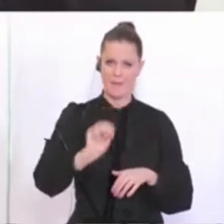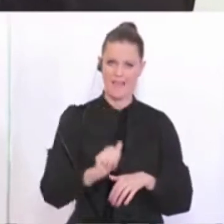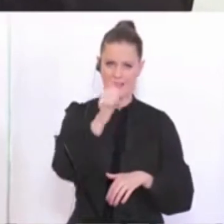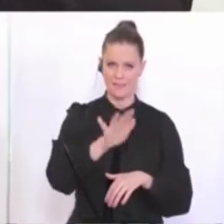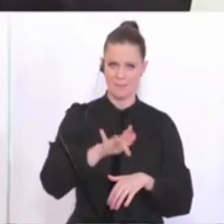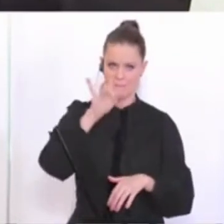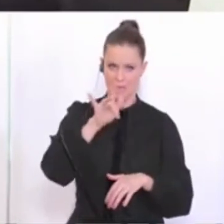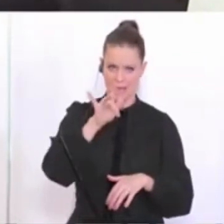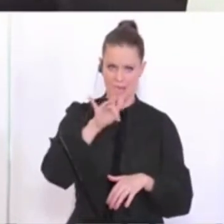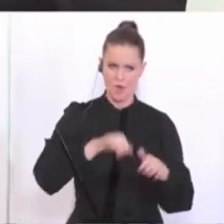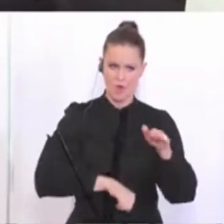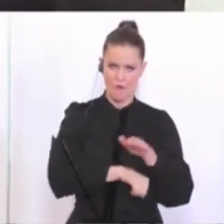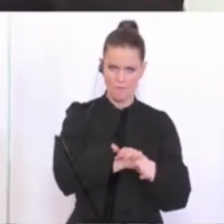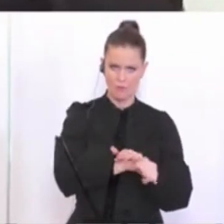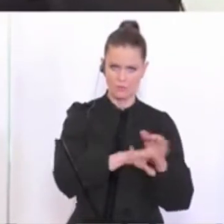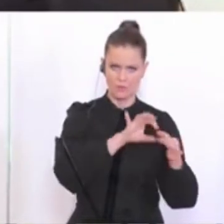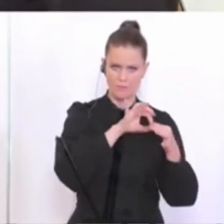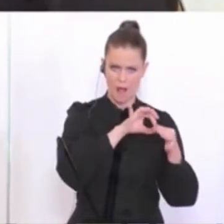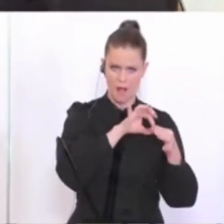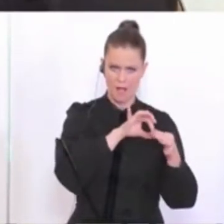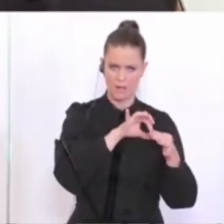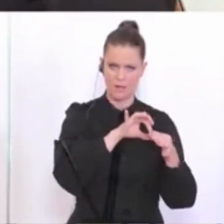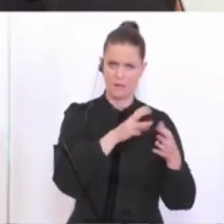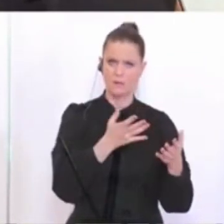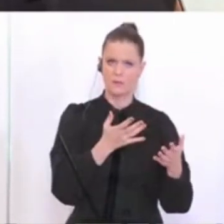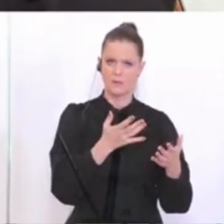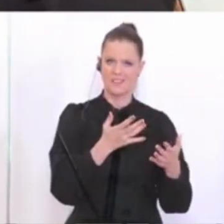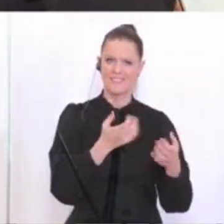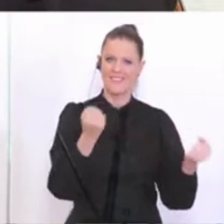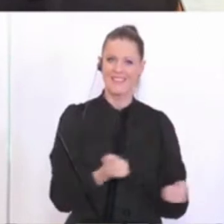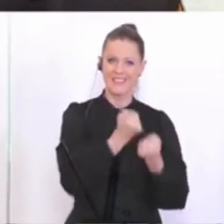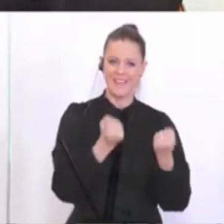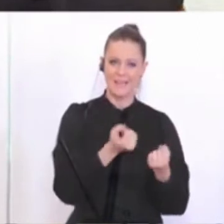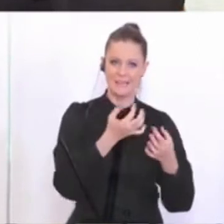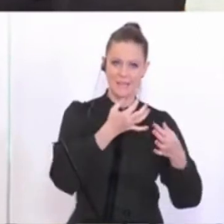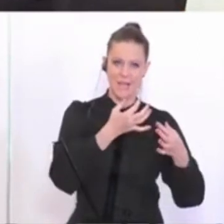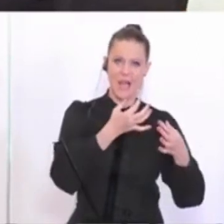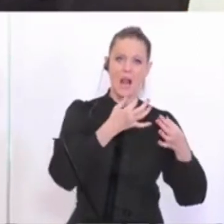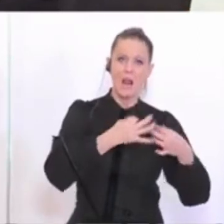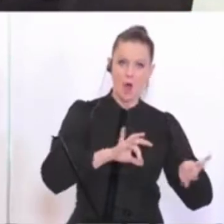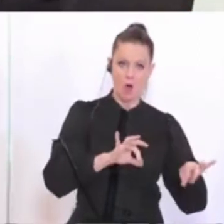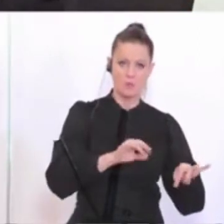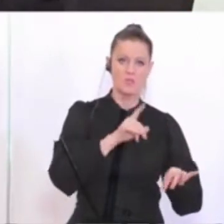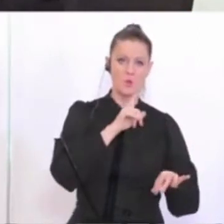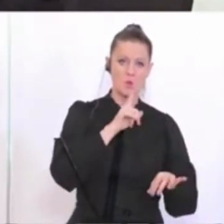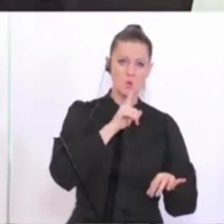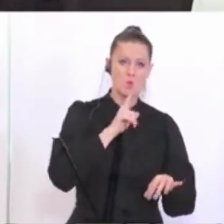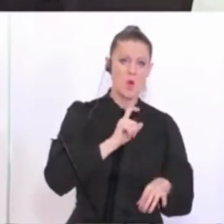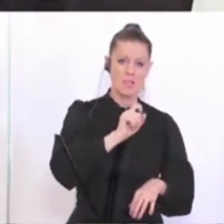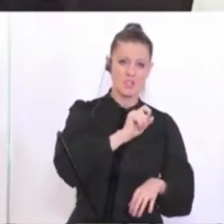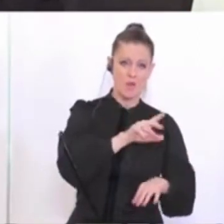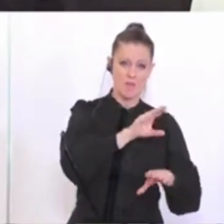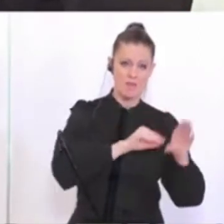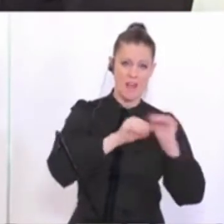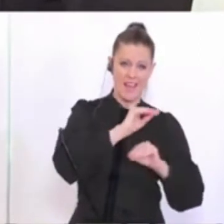Mai. Im Fußball betrifft dieses Trainingserlaubnis jetzt wirklich nur die zwölf Vereine von der höchsten